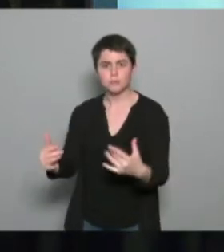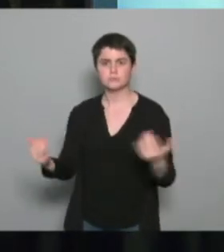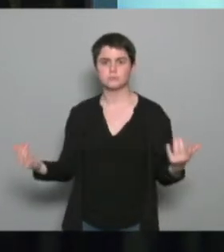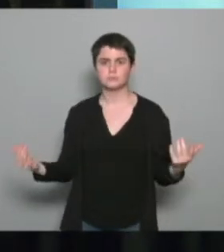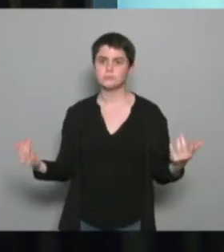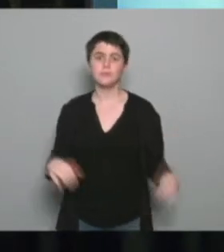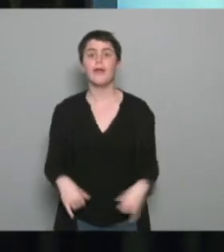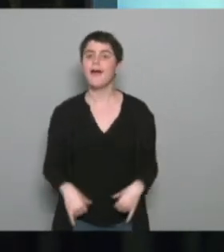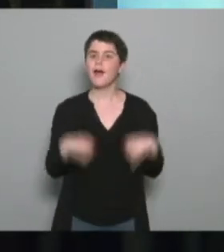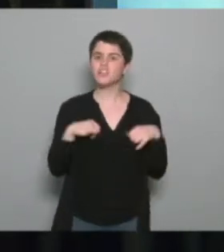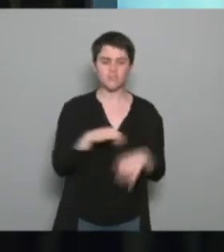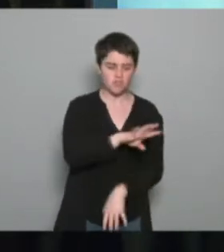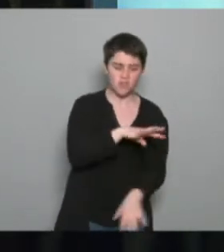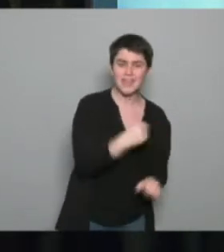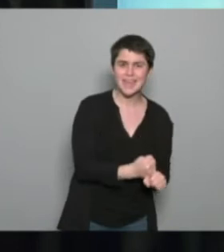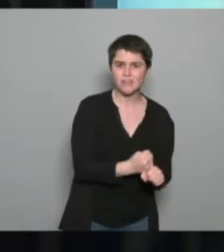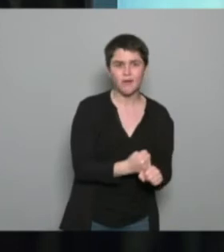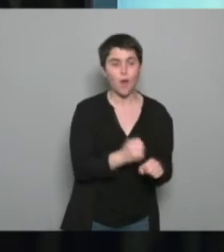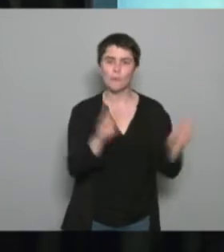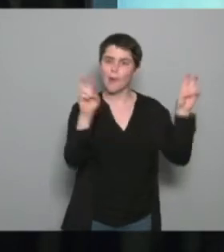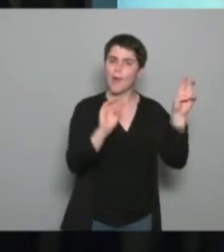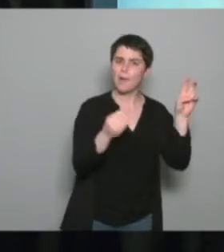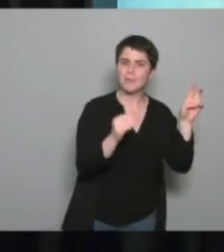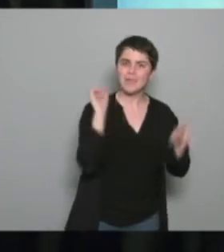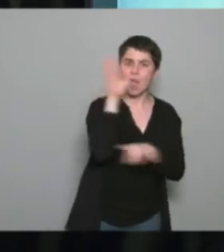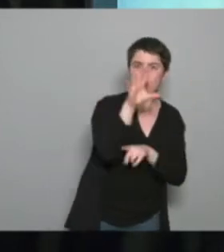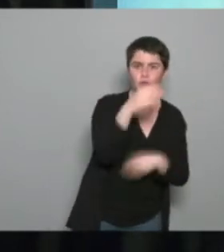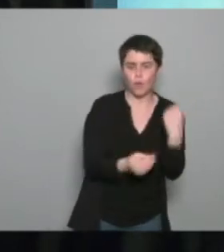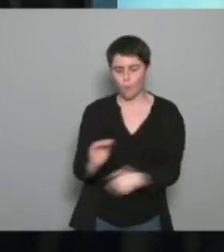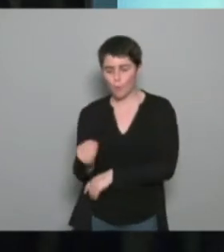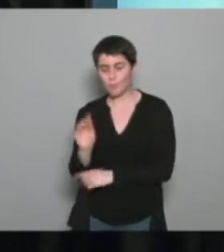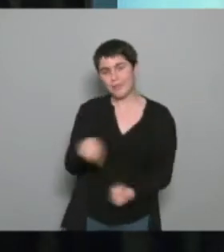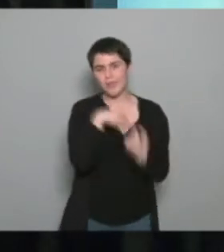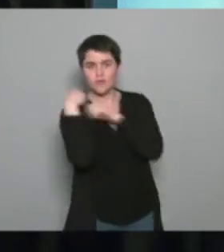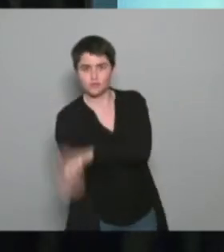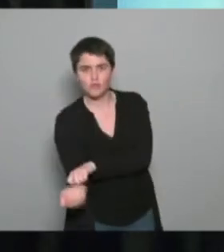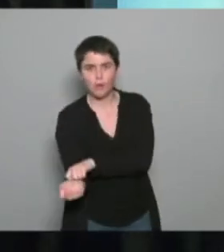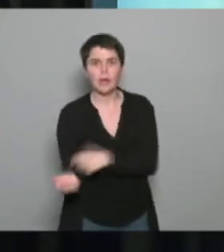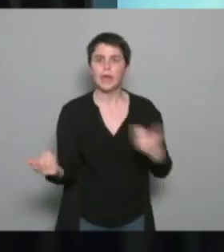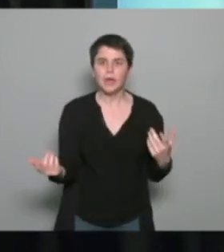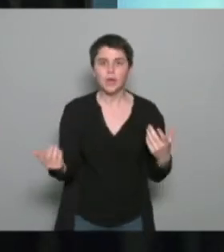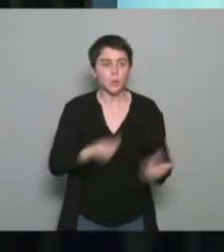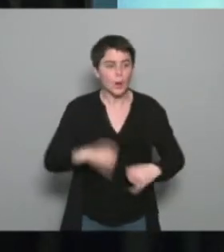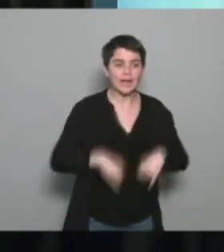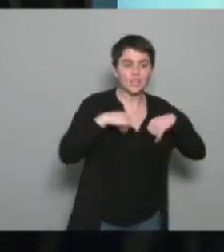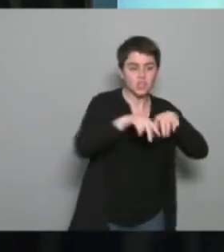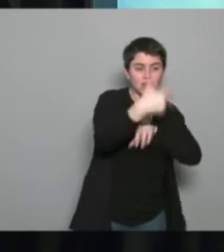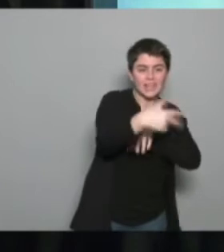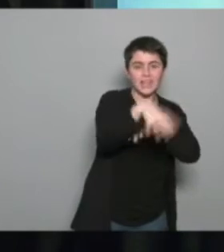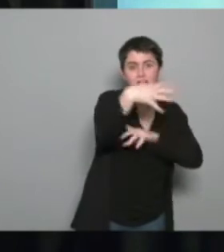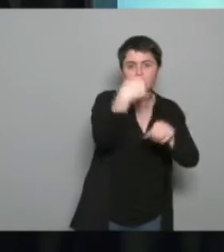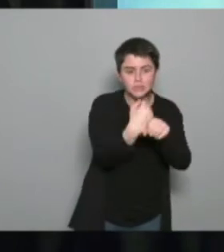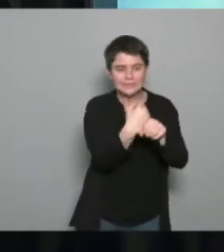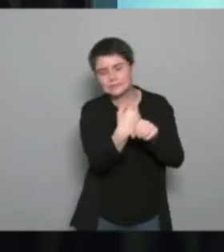un jeune de 4 ans sur le baby hand ou le baby judo on ne pas faire la même chose qu'entraîner un jeune de 13-14 ans donc